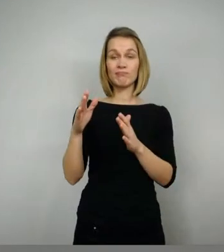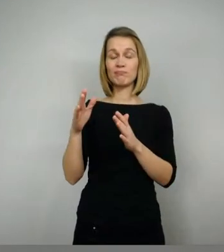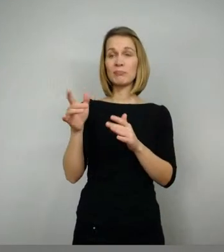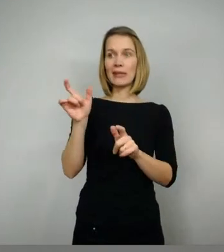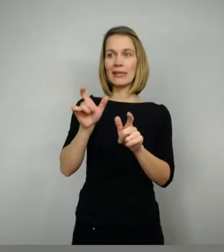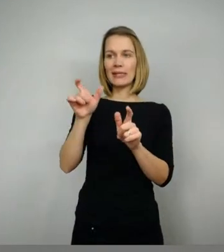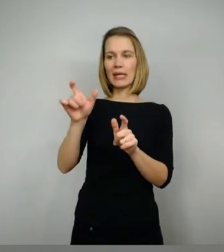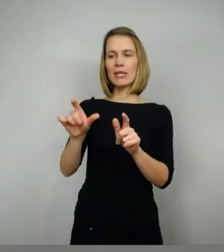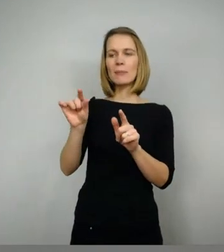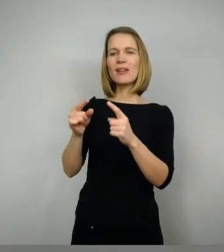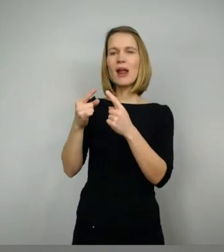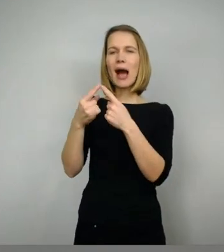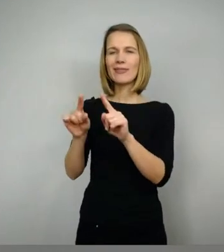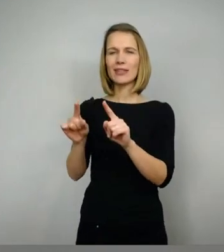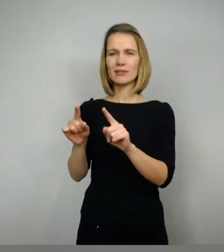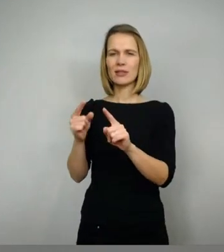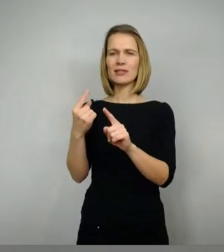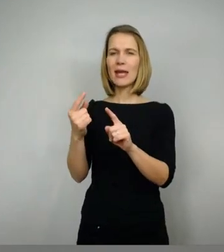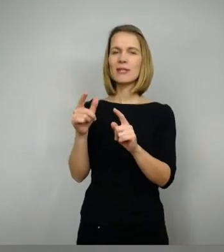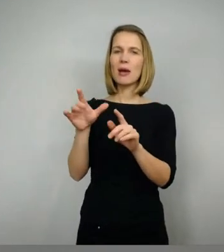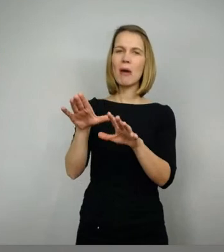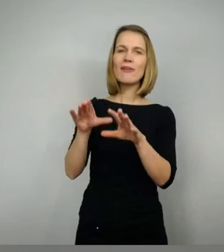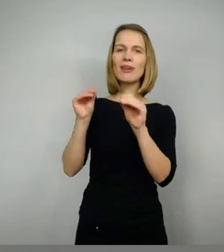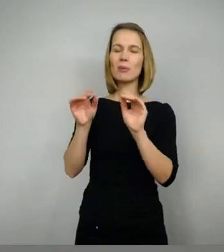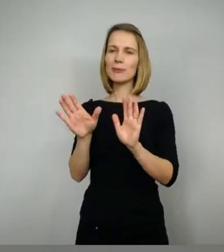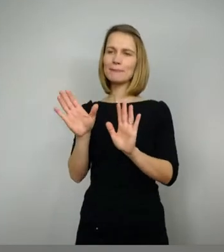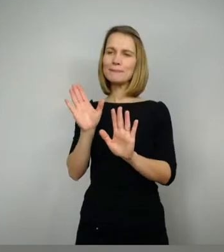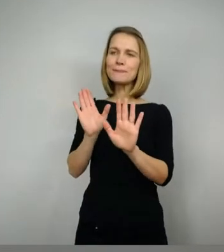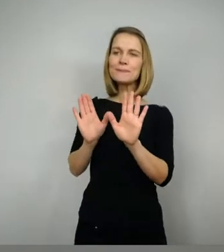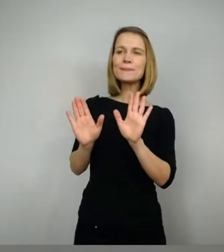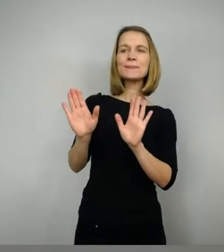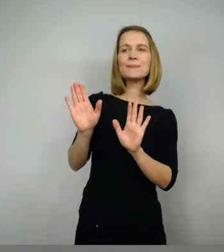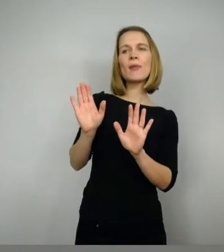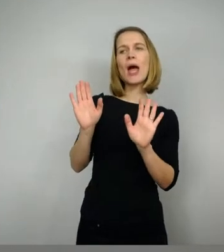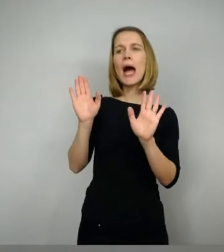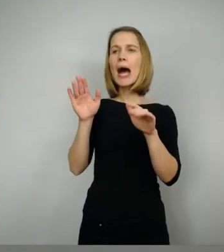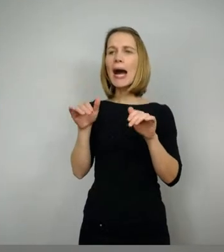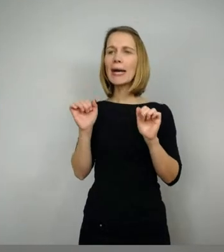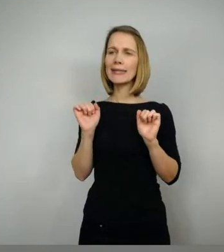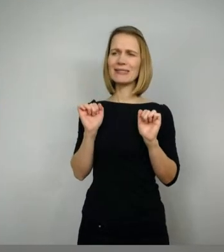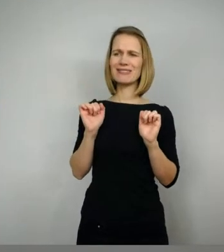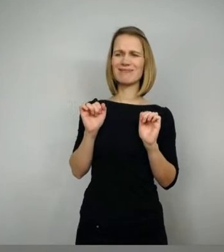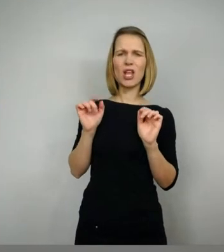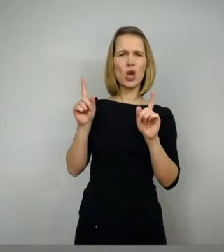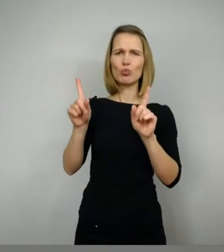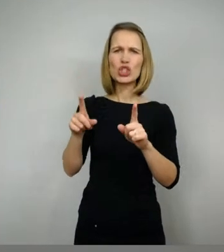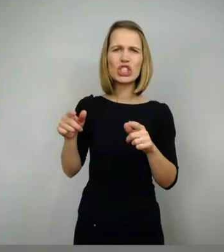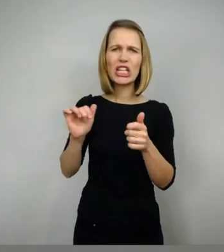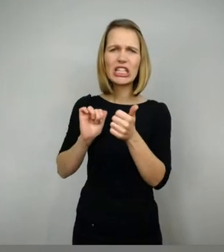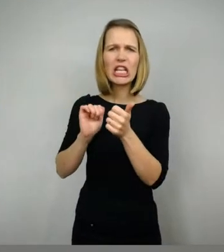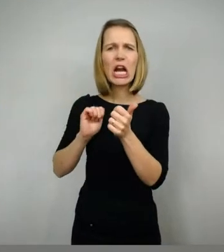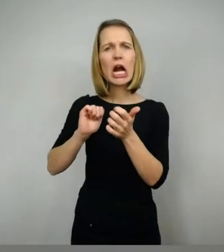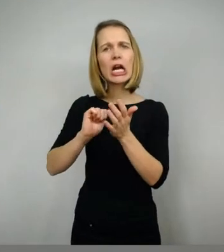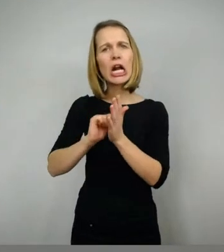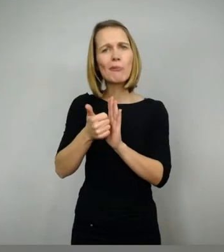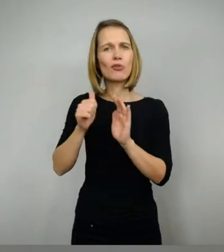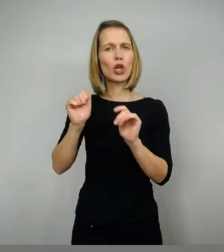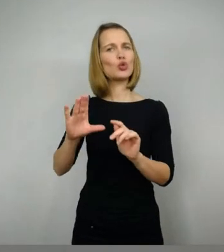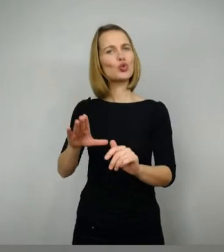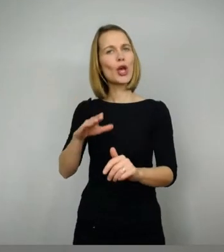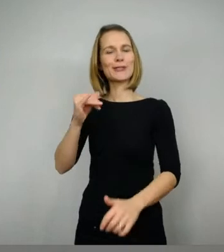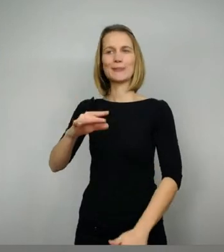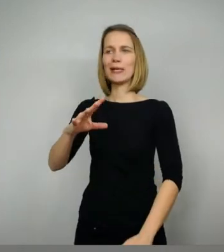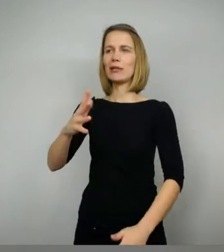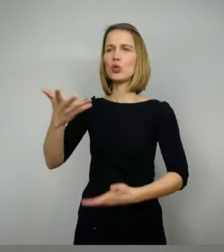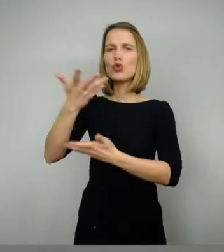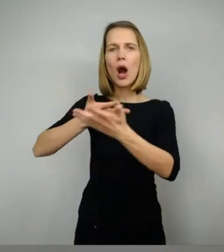Dietrich ist am Anfang immer so ein bisschen zaghaft. Er denkt immer, ach, wir müssen ja nicht gleich kämpfen, können ja auch erst mal reden. Man muss ihn immer